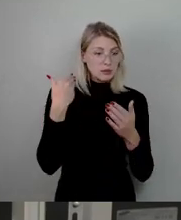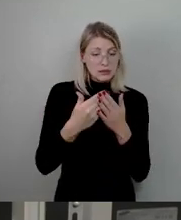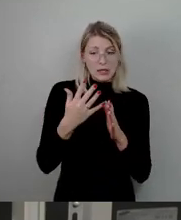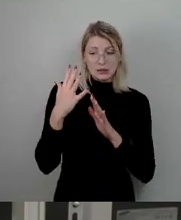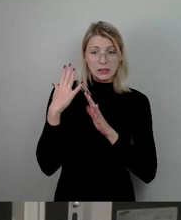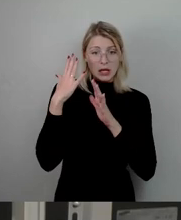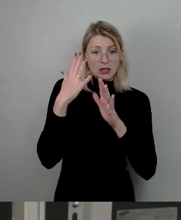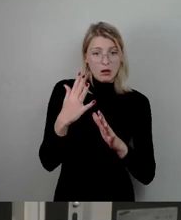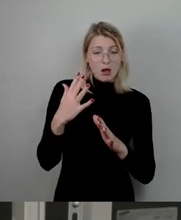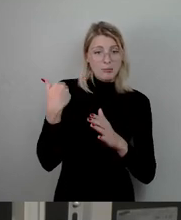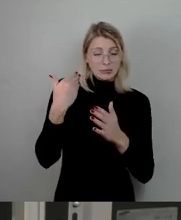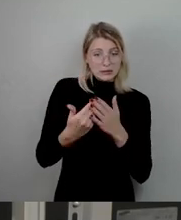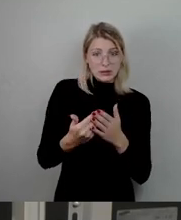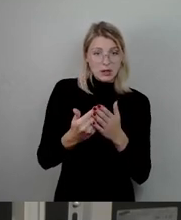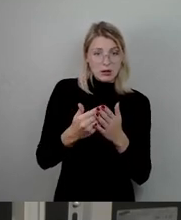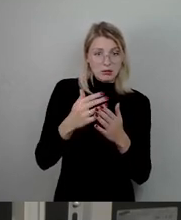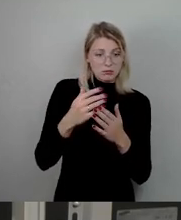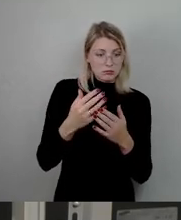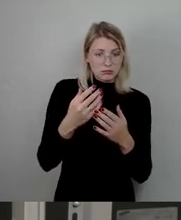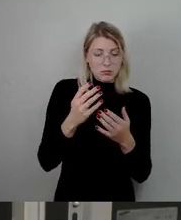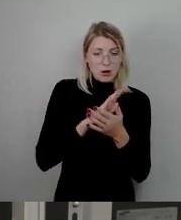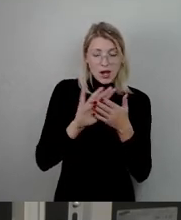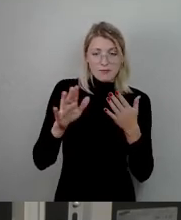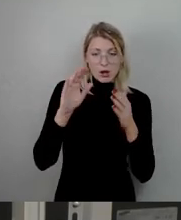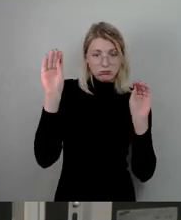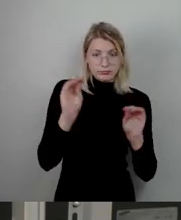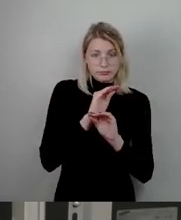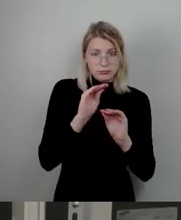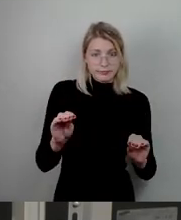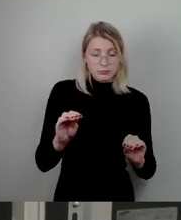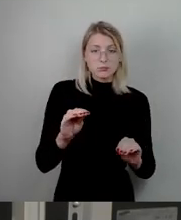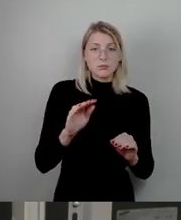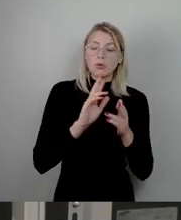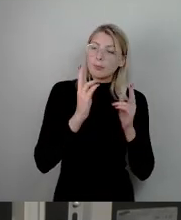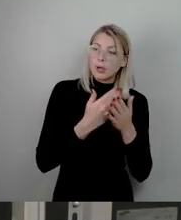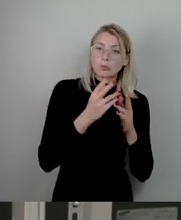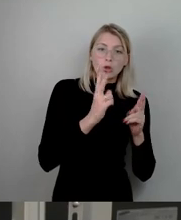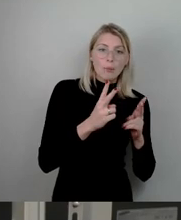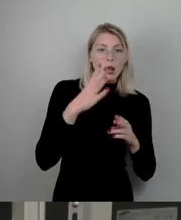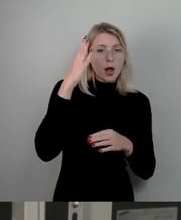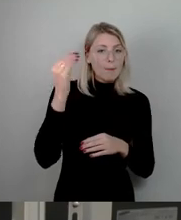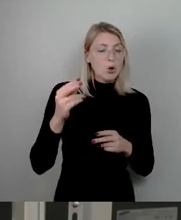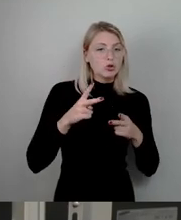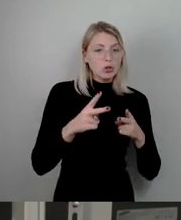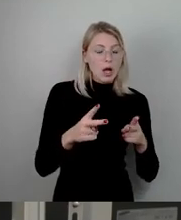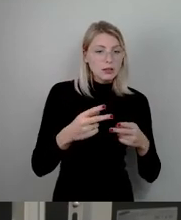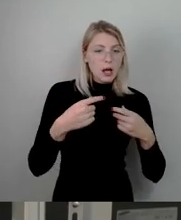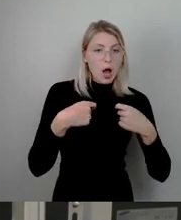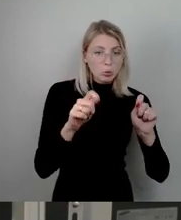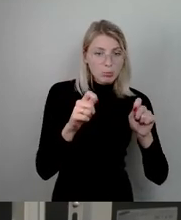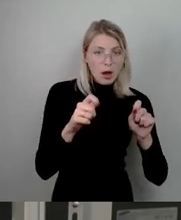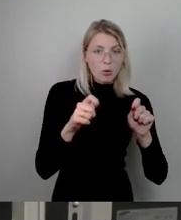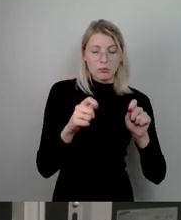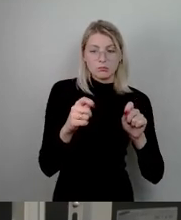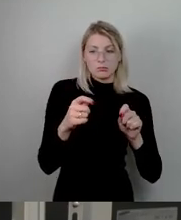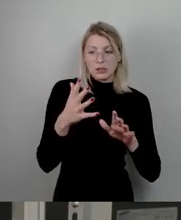nachgedacht hat, wie zum Beispiel diesen gigantomanen Ausbau der Hamburger Straße. Ich habe in den letzten 10 Jahren nie irgendwie